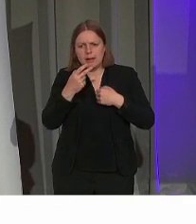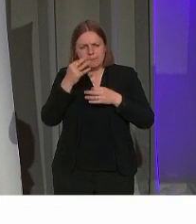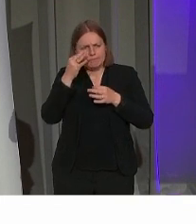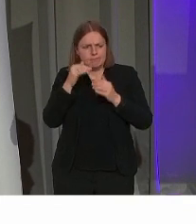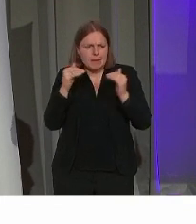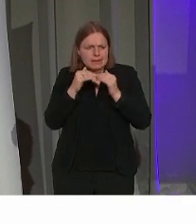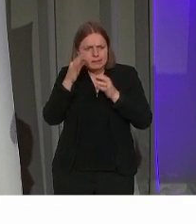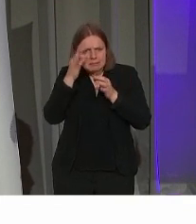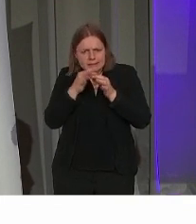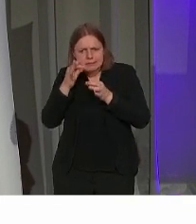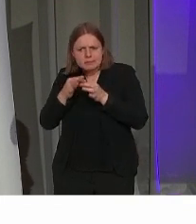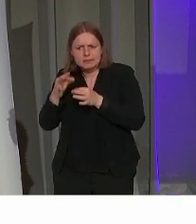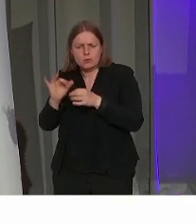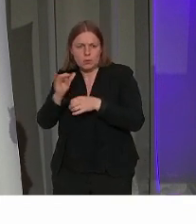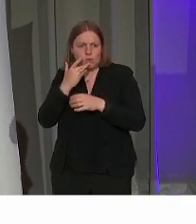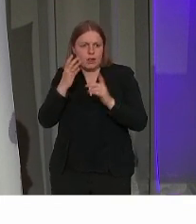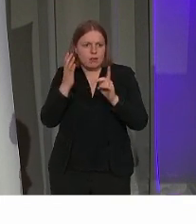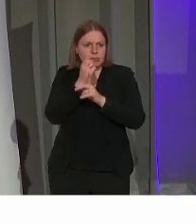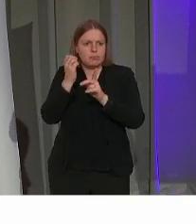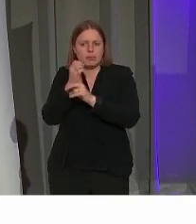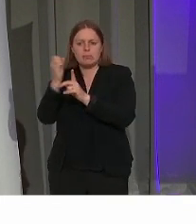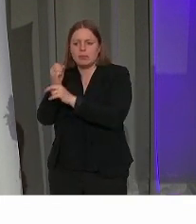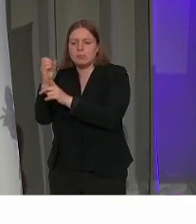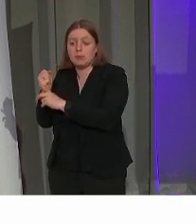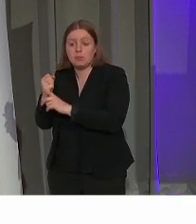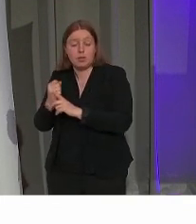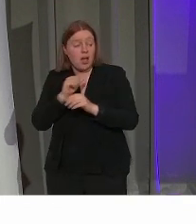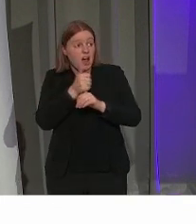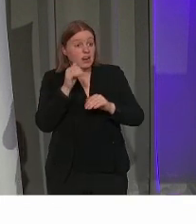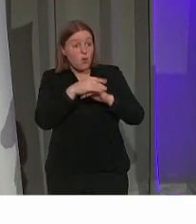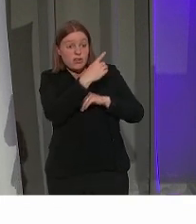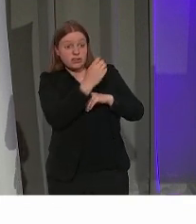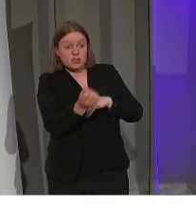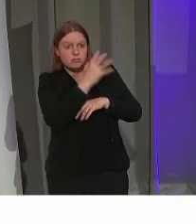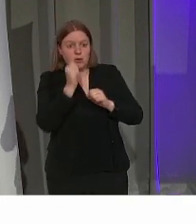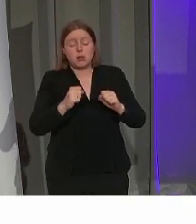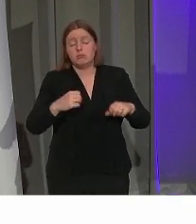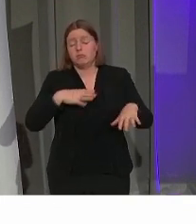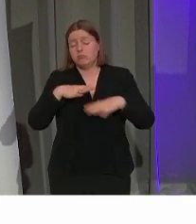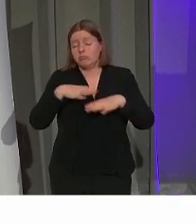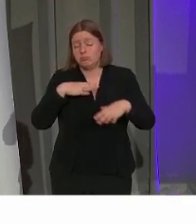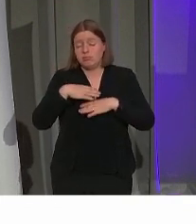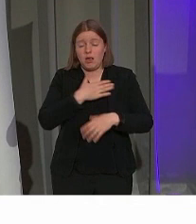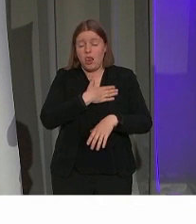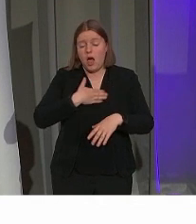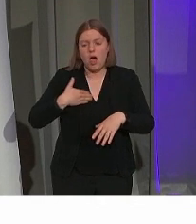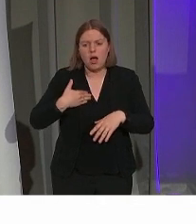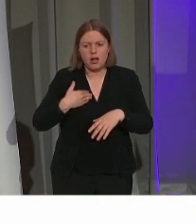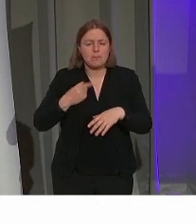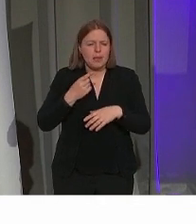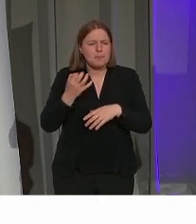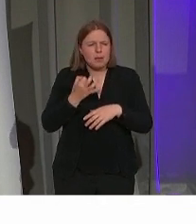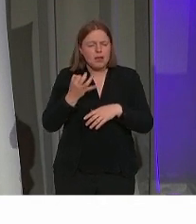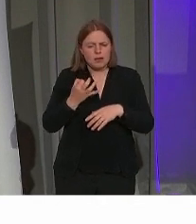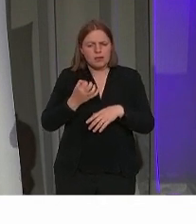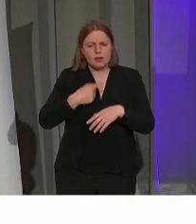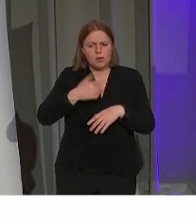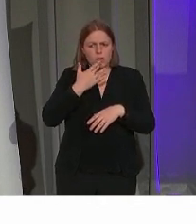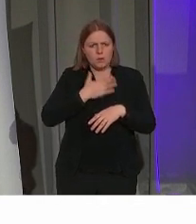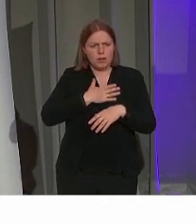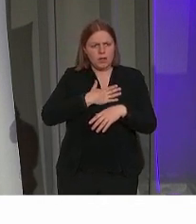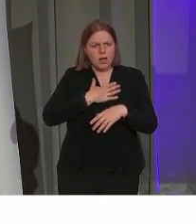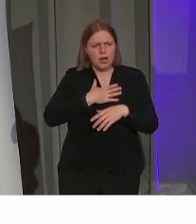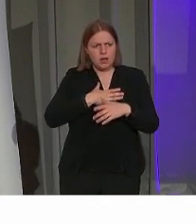realiseren. Ik zou alleen al hierover lang kunnen vertellen, maar het komt erop neer dat we onszelf wel op die lijn gezet hebben van die